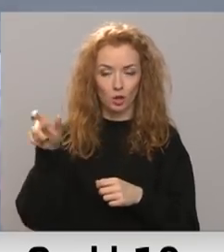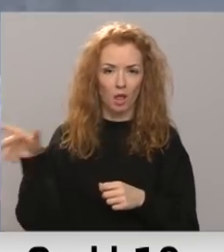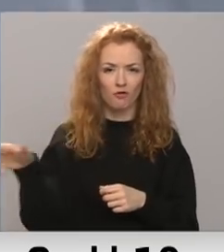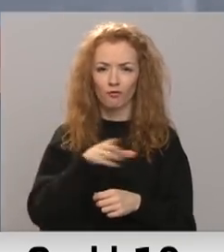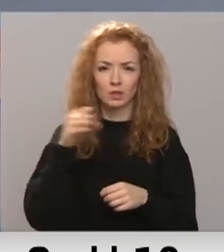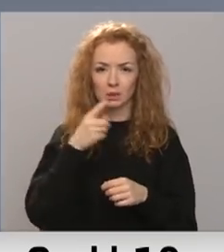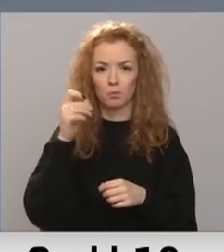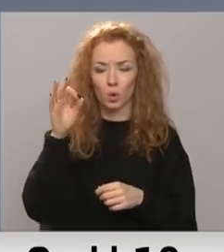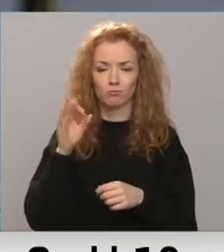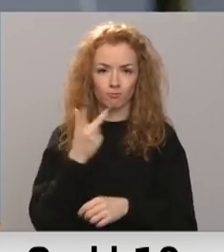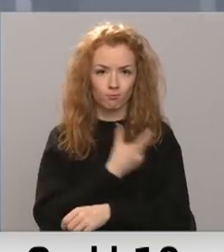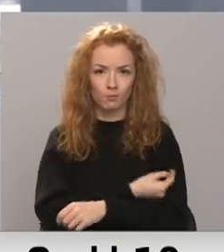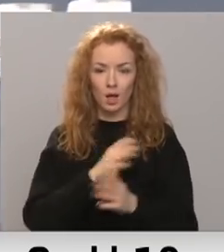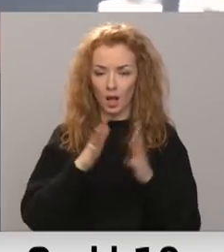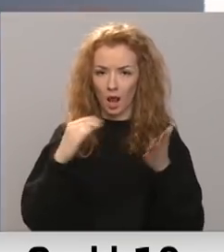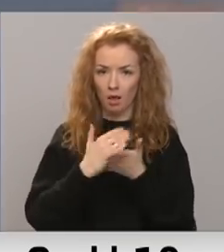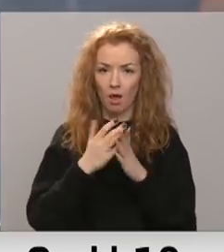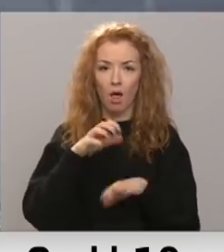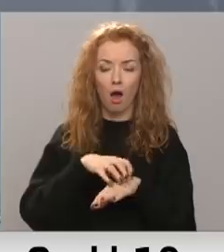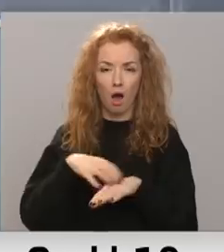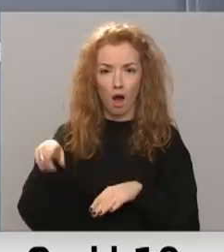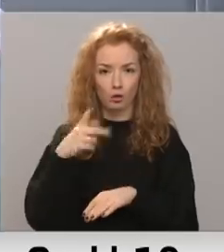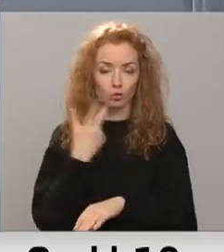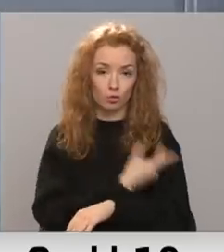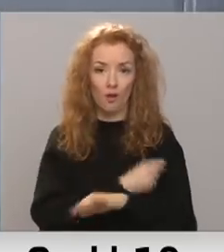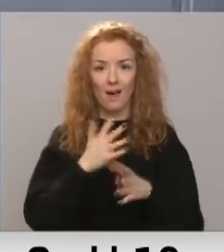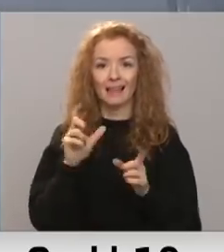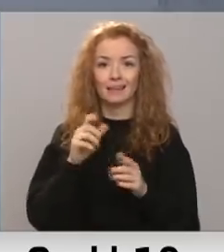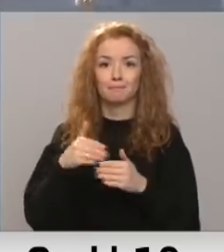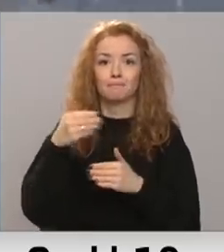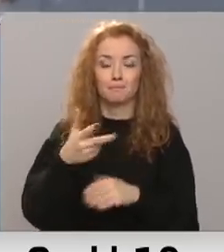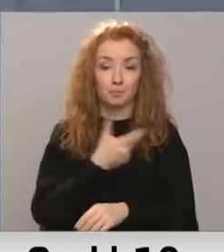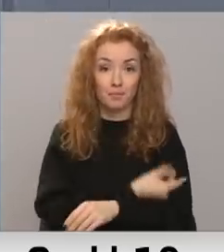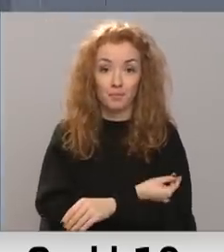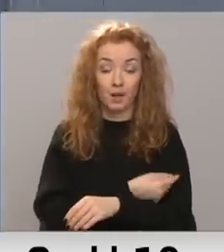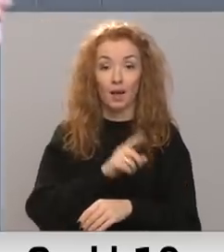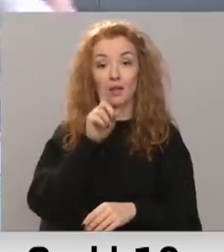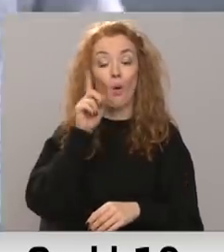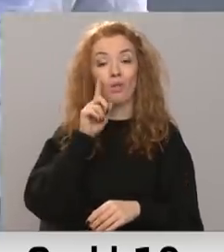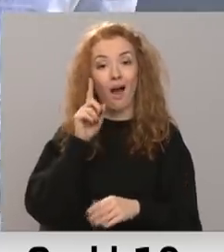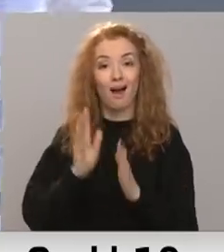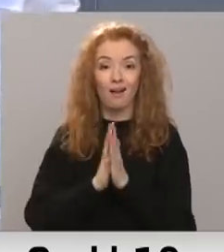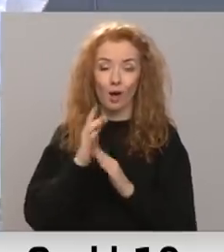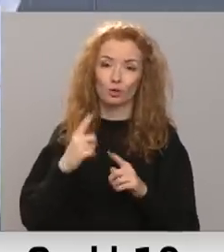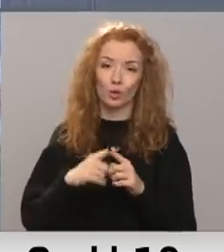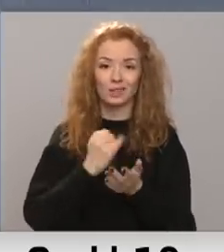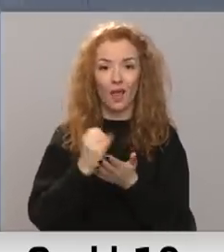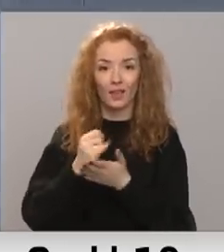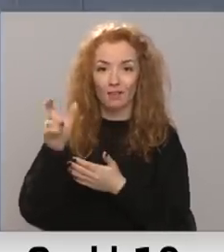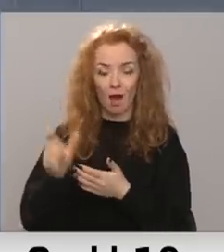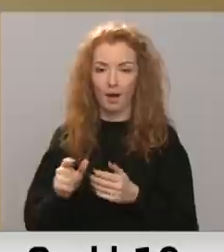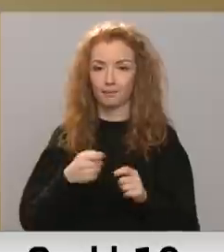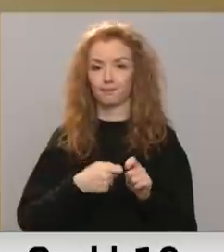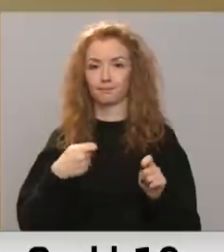pilnībā. Lielākais vairums ārstu ir vakcinējušies vai steidz vakcinēties, kam ir jaunākais personāls un sanitāri vēl joprojām